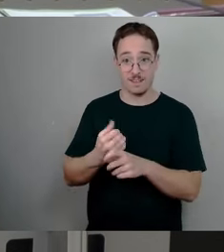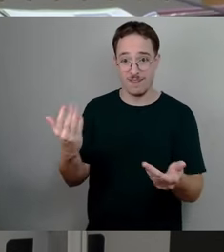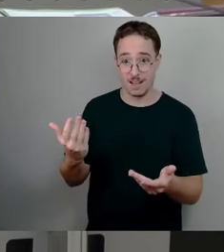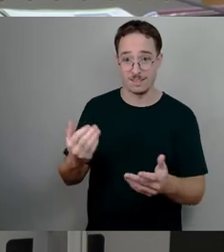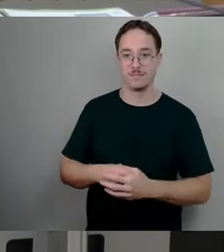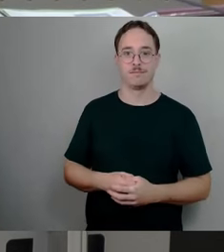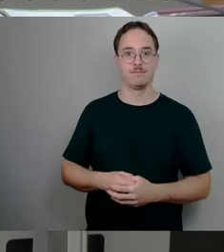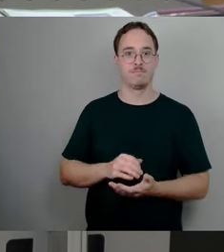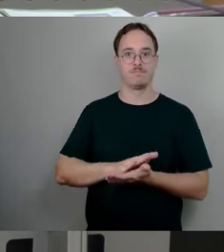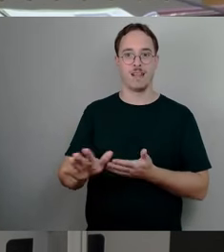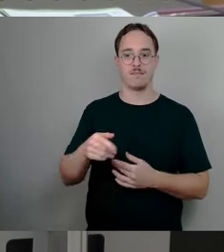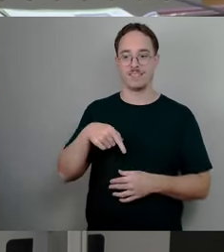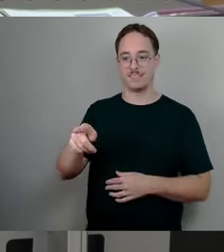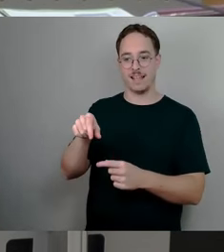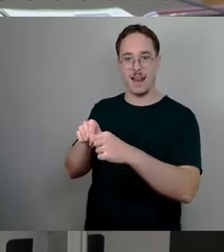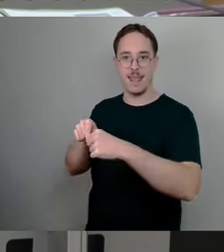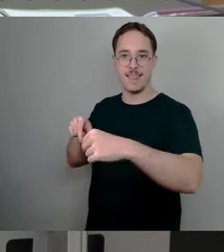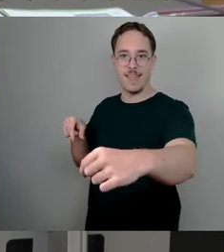einfach über die durchgezogene Linie.